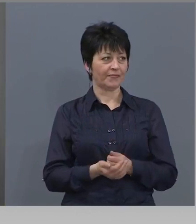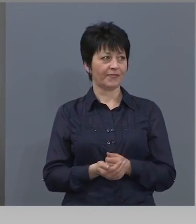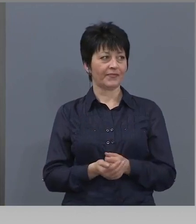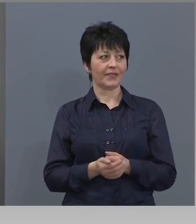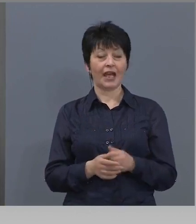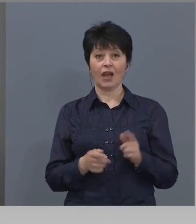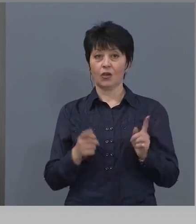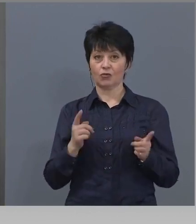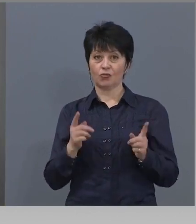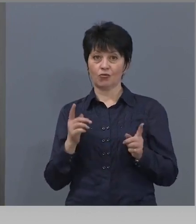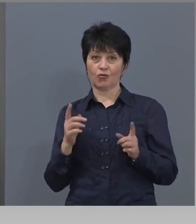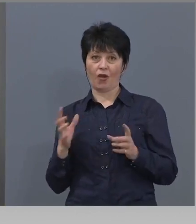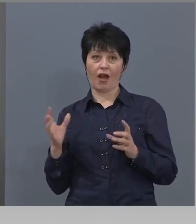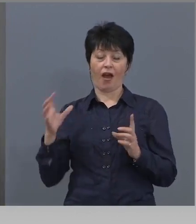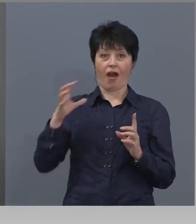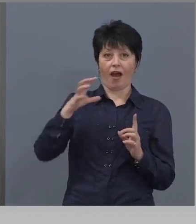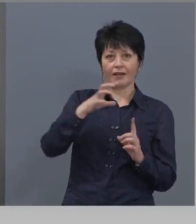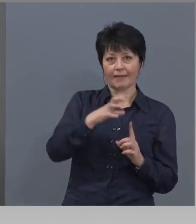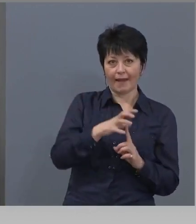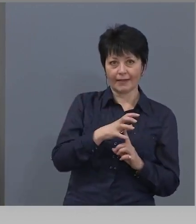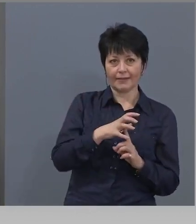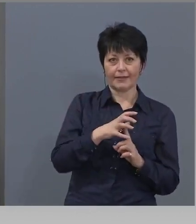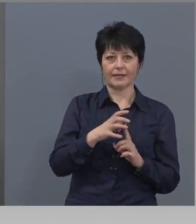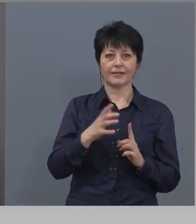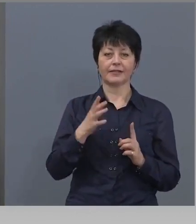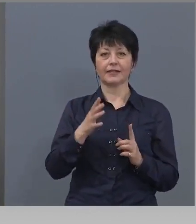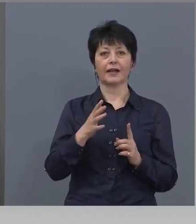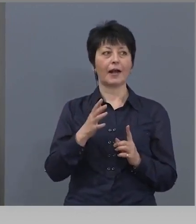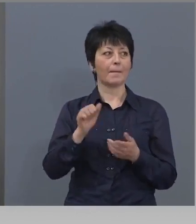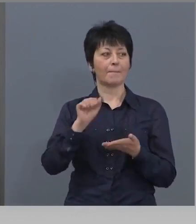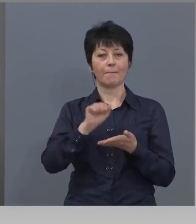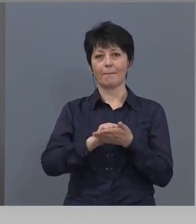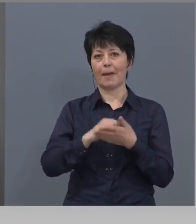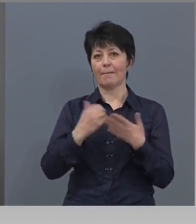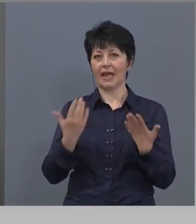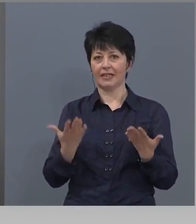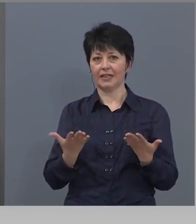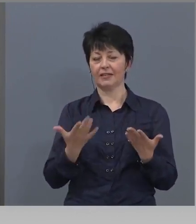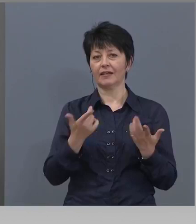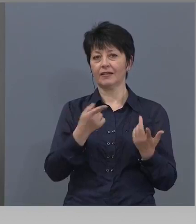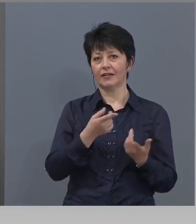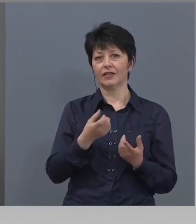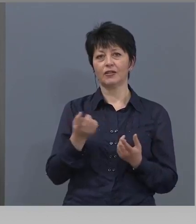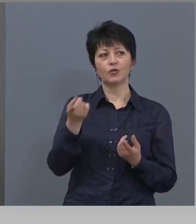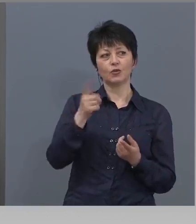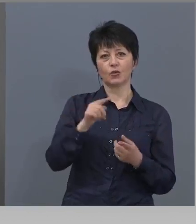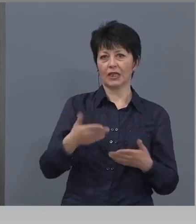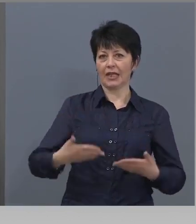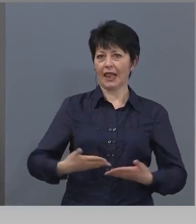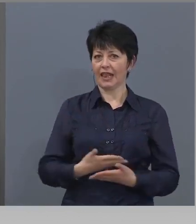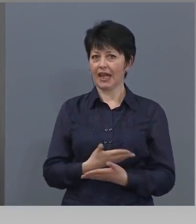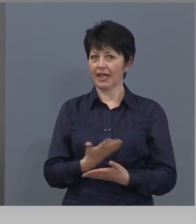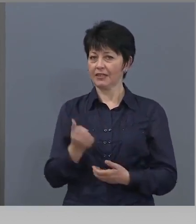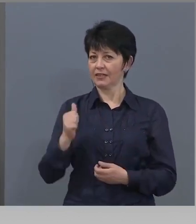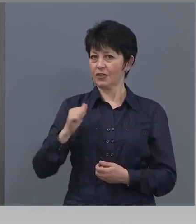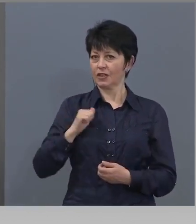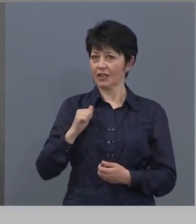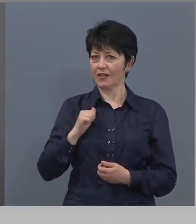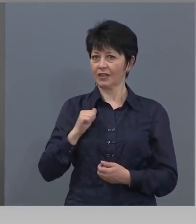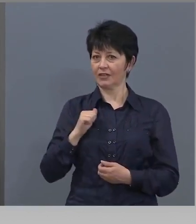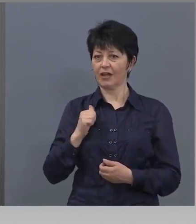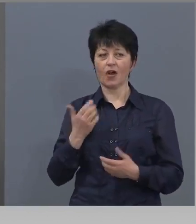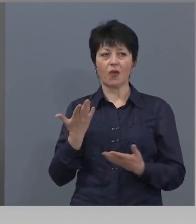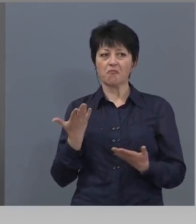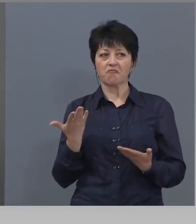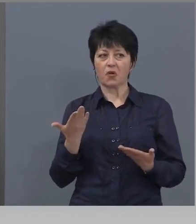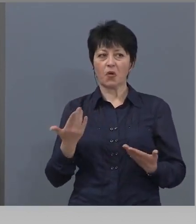Атаките са изцяло от Прокопиев, медиите и госпожица, която случая, други интереси защитава. Аз не знам кой